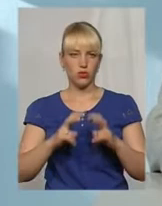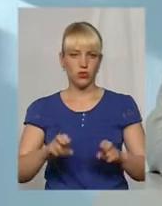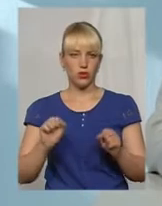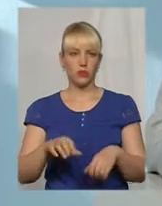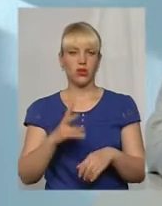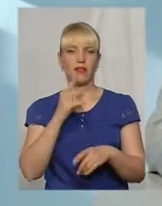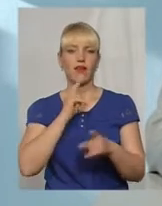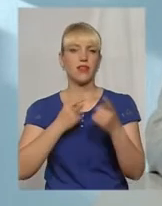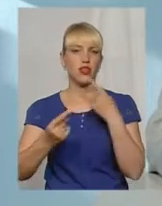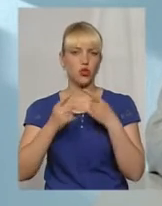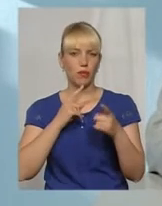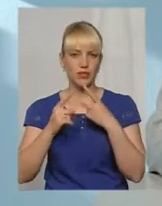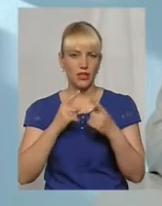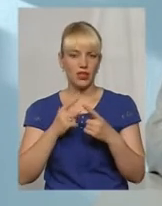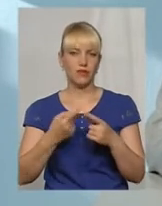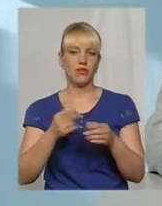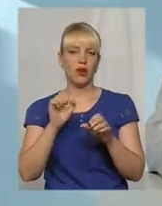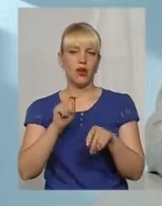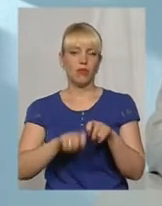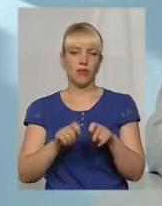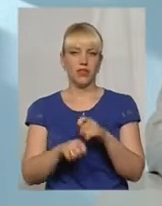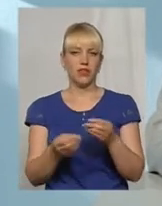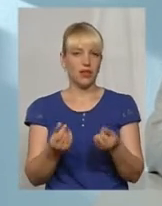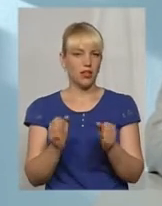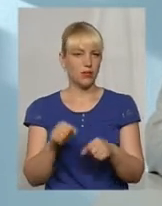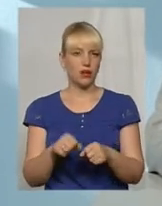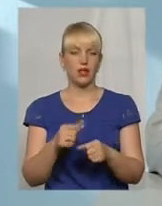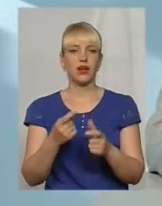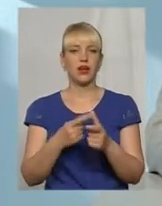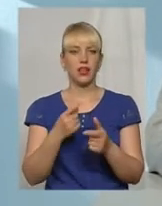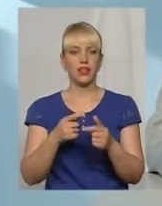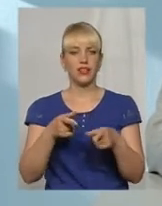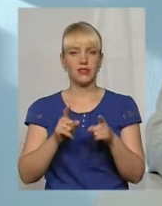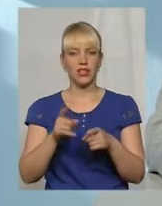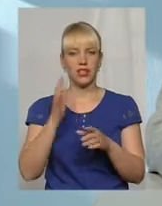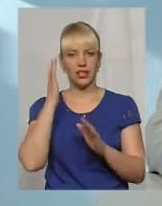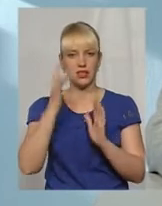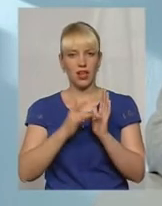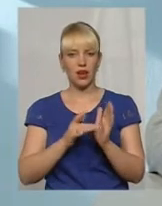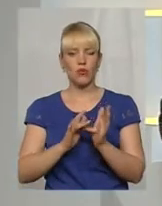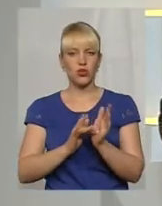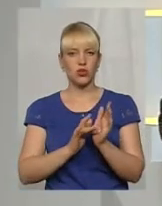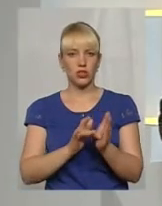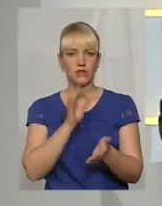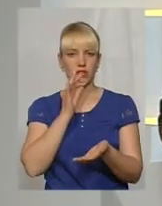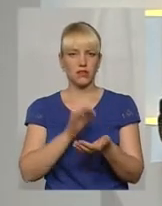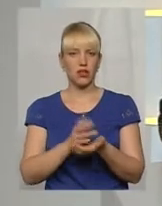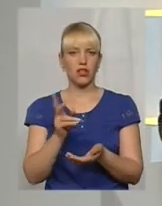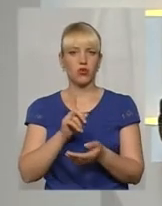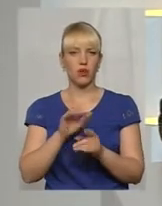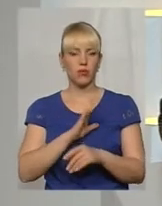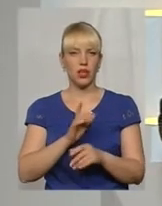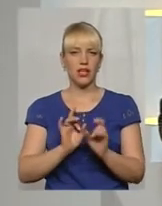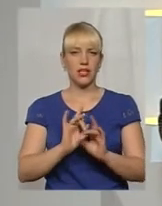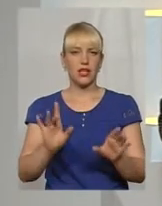і на собеседовання, і проверити гроші, дійсно ли цель путешествия соответствует, яка була заявлена самим туристом.